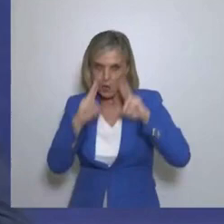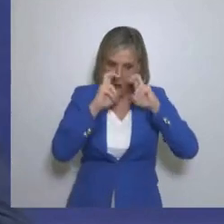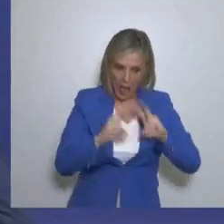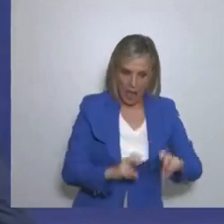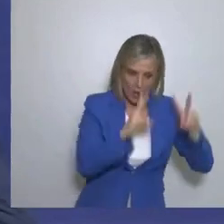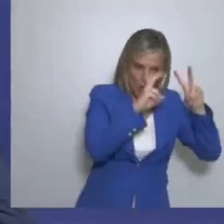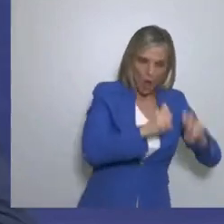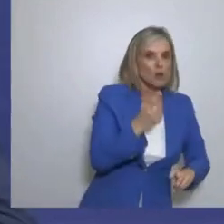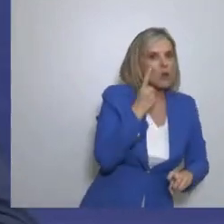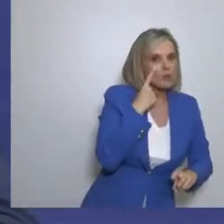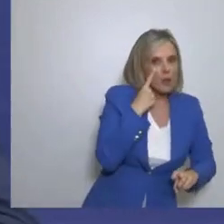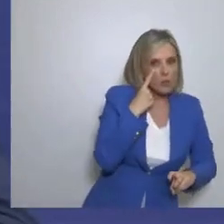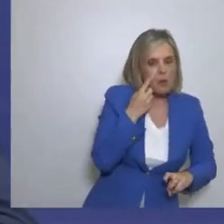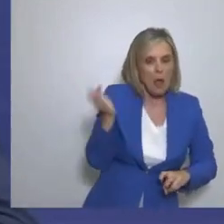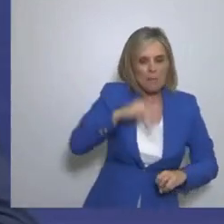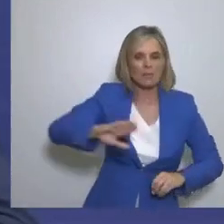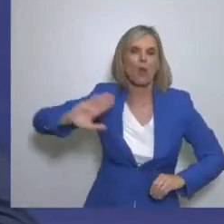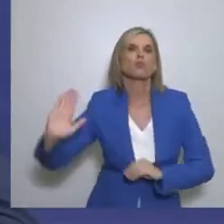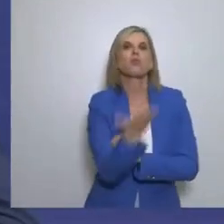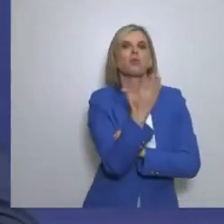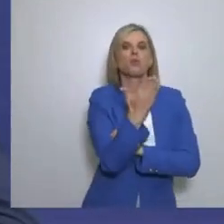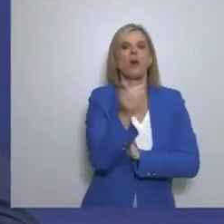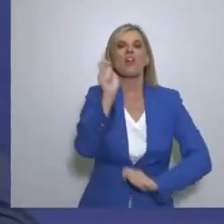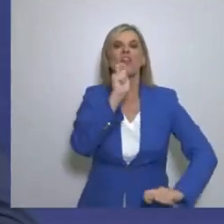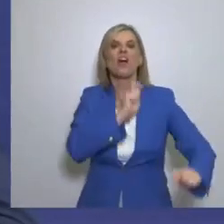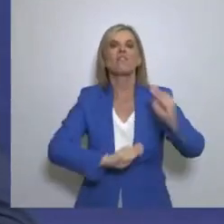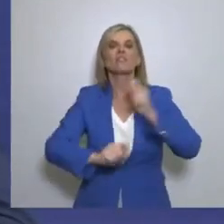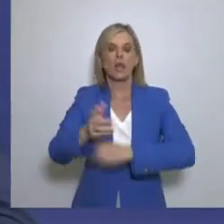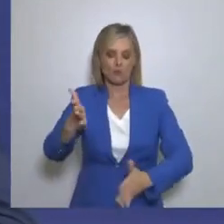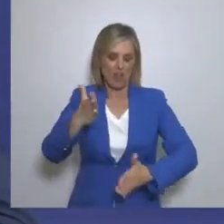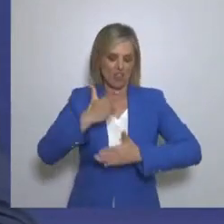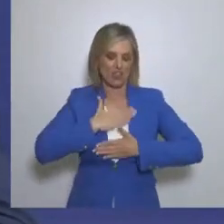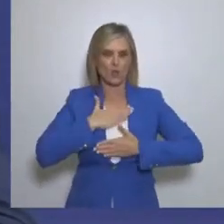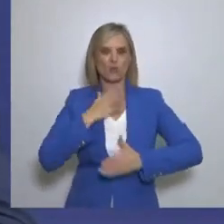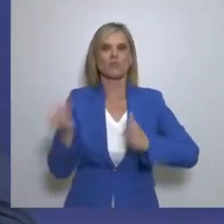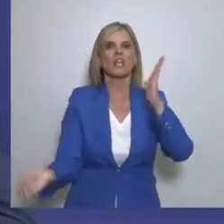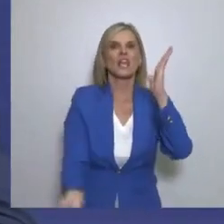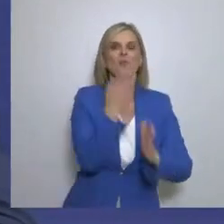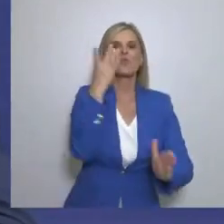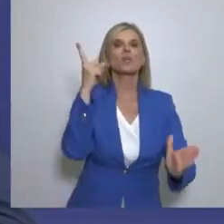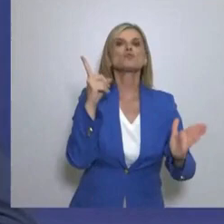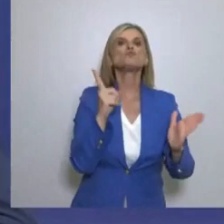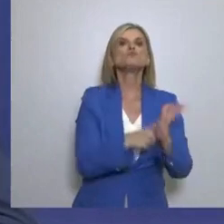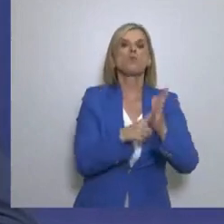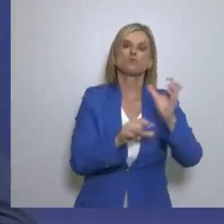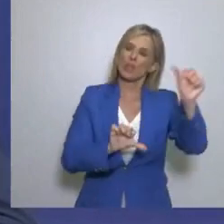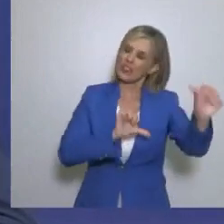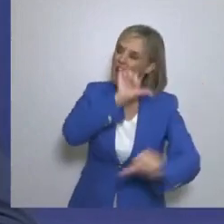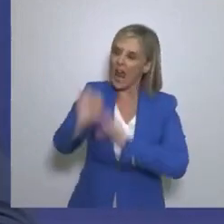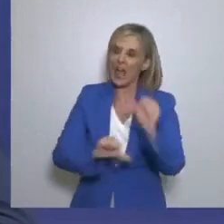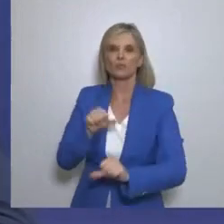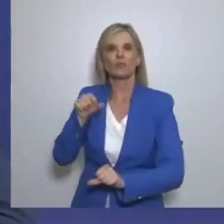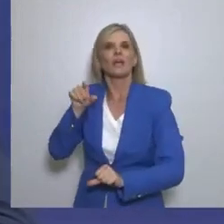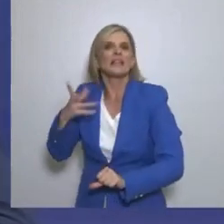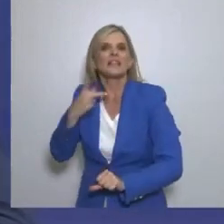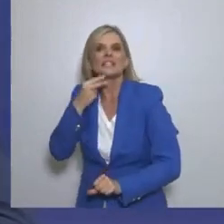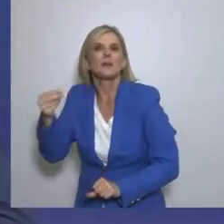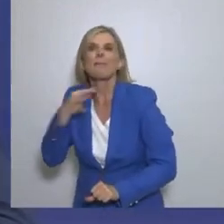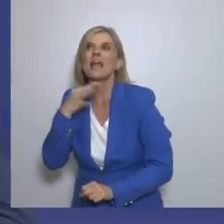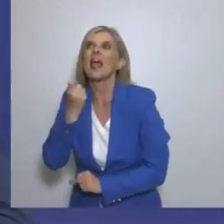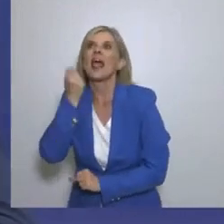εξαφανίζουμε τελώς Δημιουργώντας Ακόμα αν το θέλετε και το πεδίο Για ποιοι υπεύθυνοι έχουν Έχουν